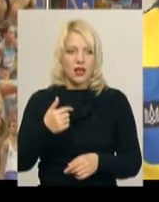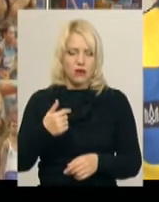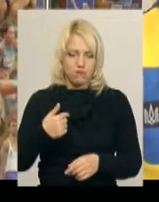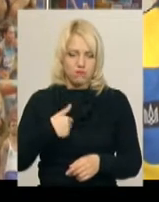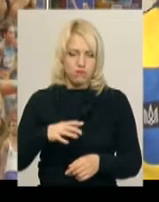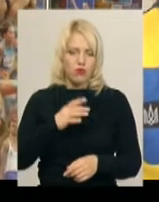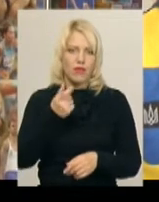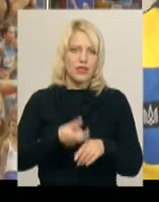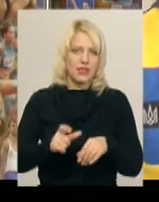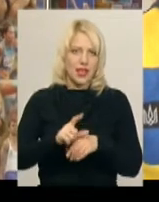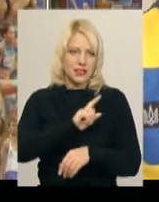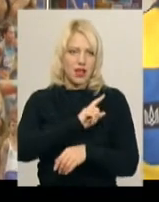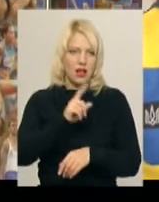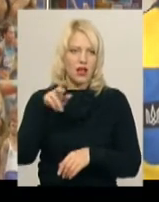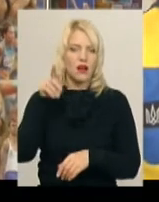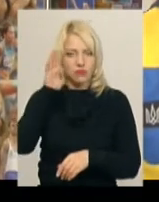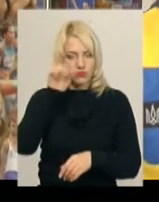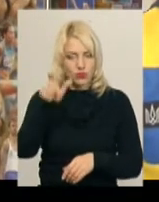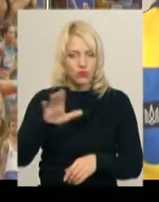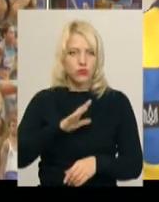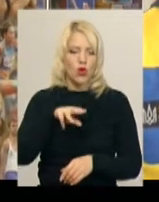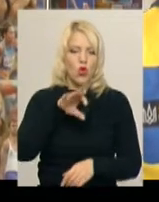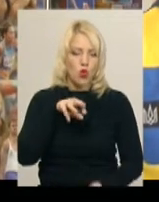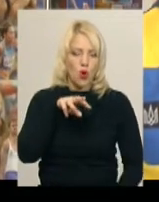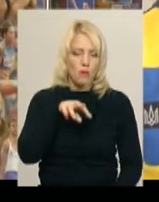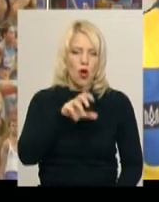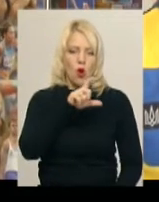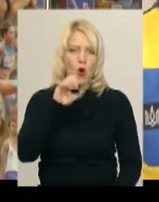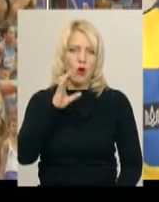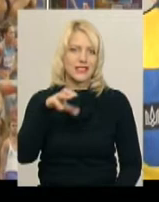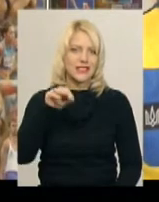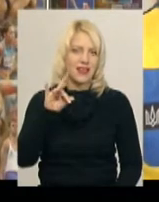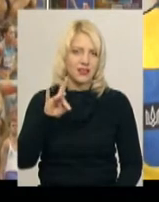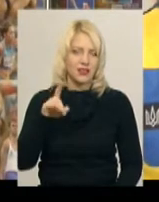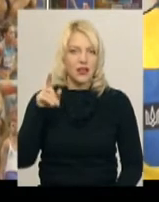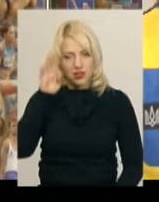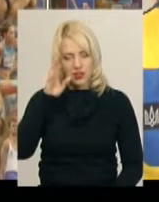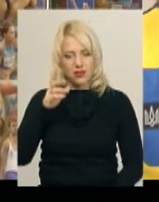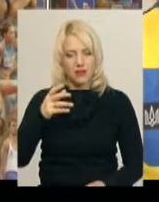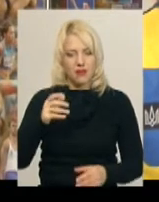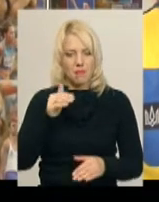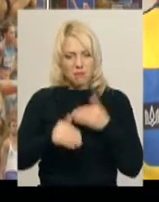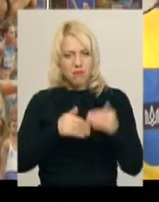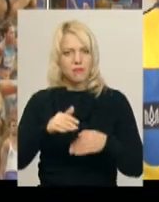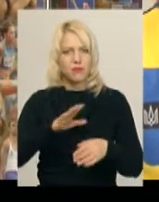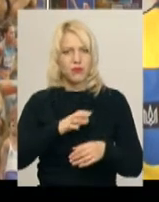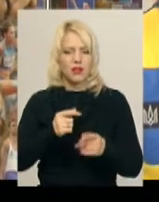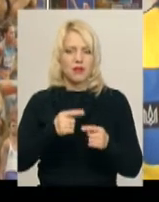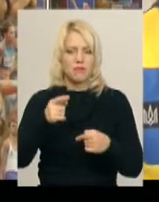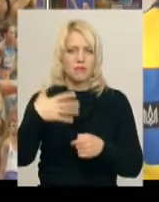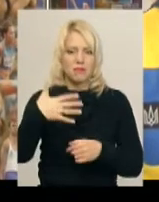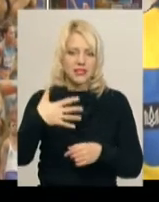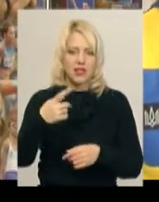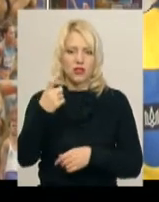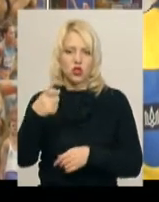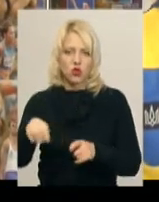Том Фостер. Як зараз пам'ятаю, з ним боролися наші плавці на дистанції 50 та 100